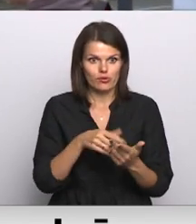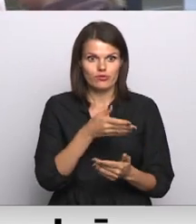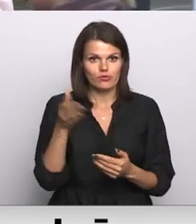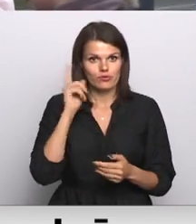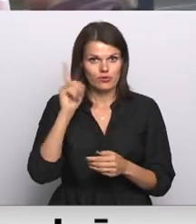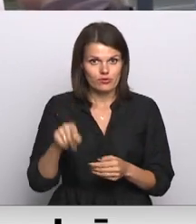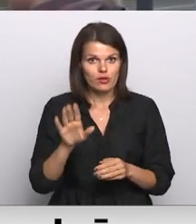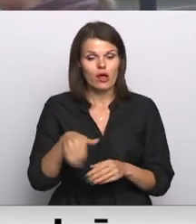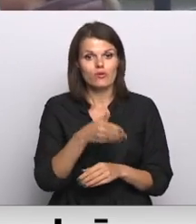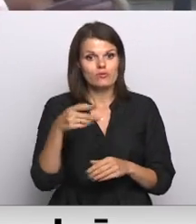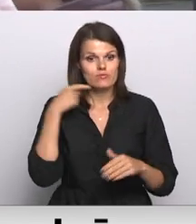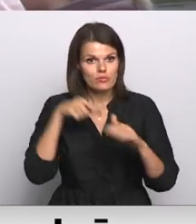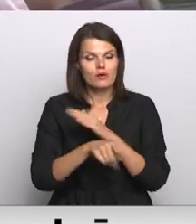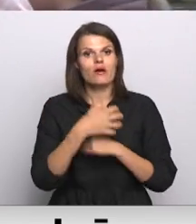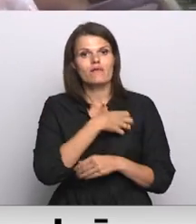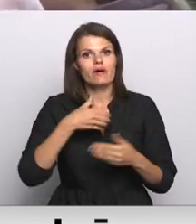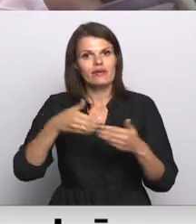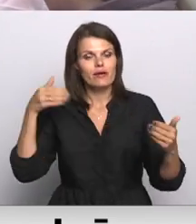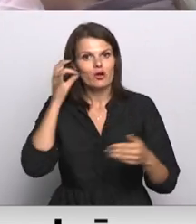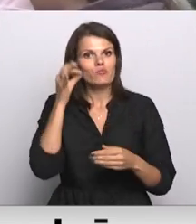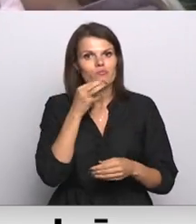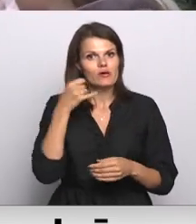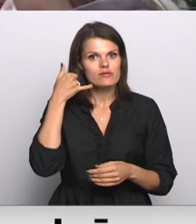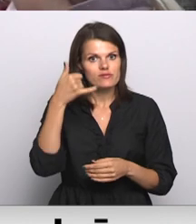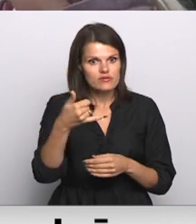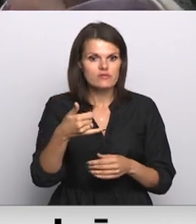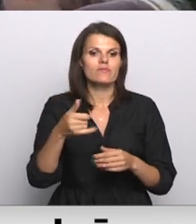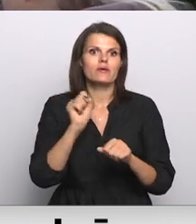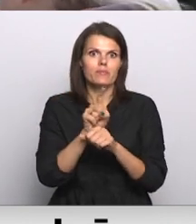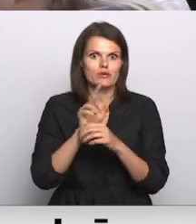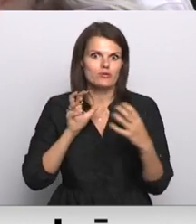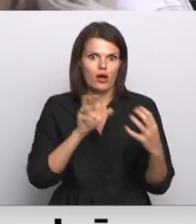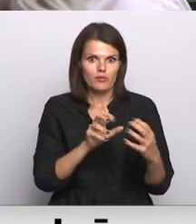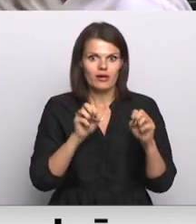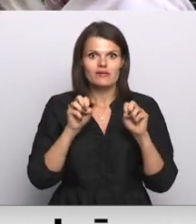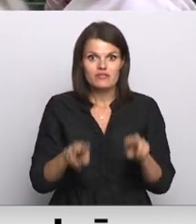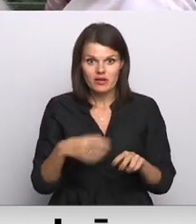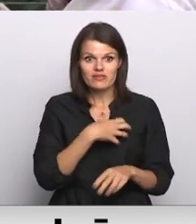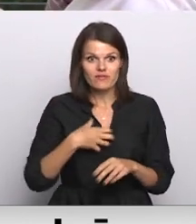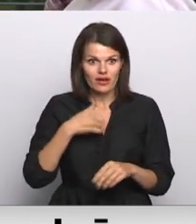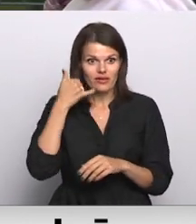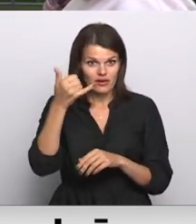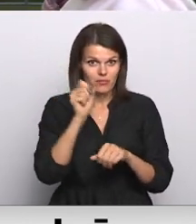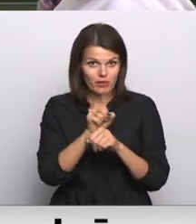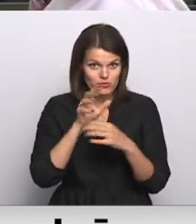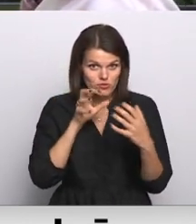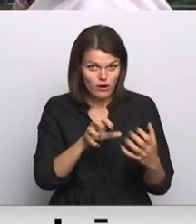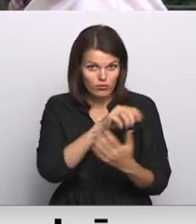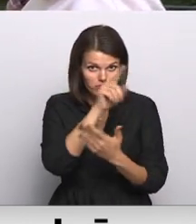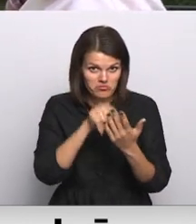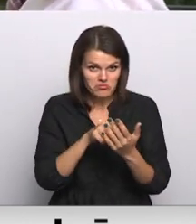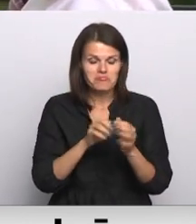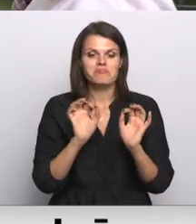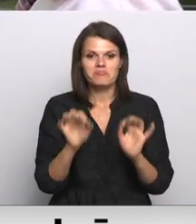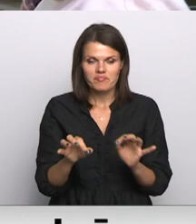Jūs varētu tikt iekšā, ka jums bija jāpatūt dispečeriem un jāpasūt autobus. Tiešām? Mums ir speciāli jāpasūt autobus. Turklāt, līdz ar pārvedātāju